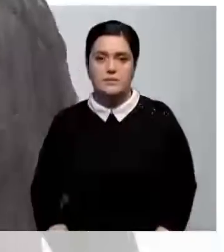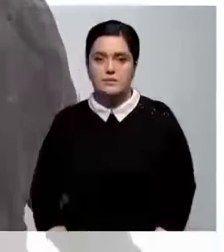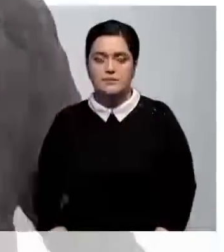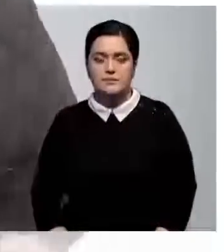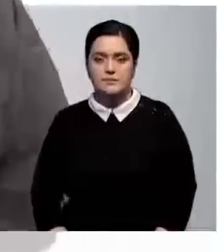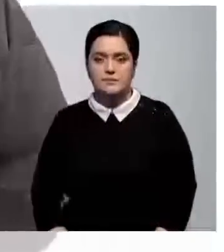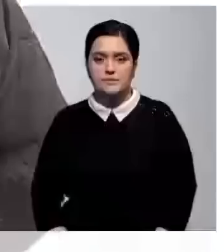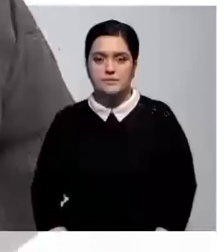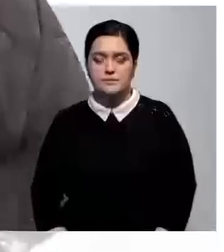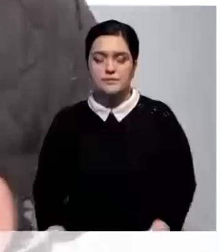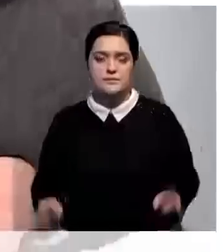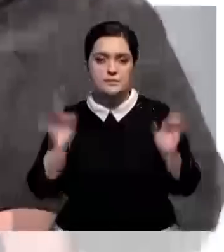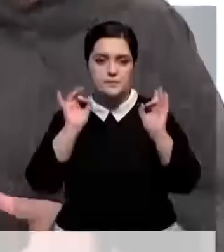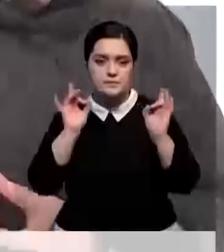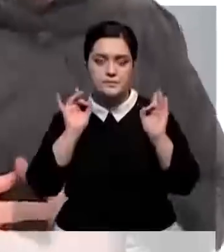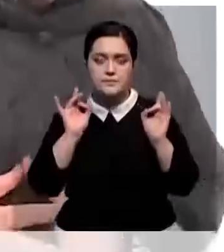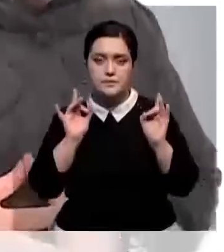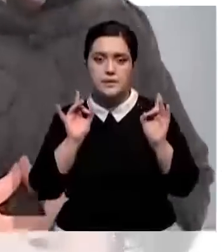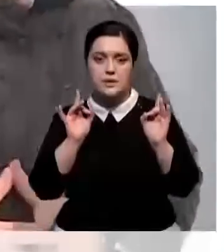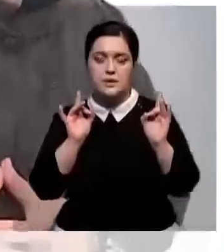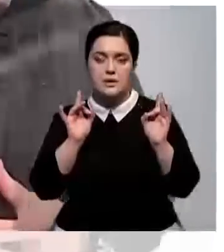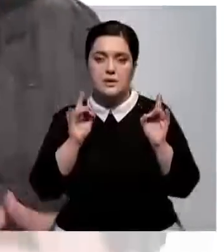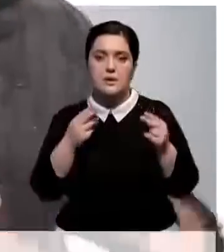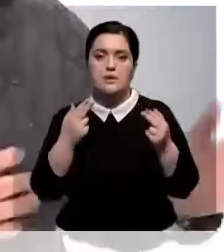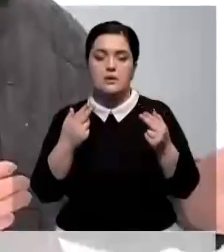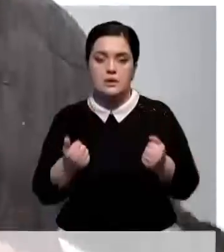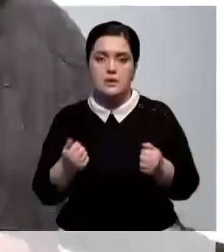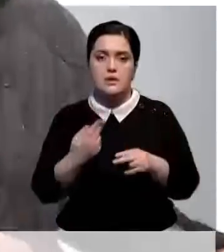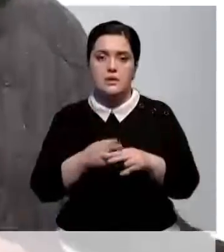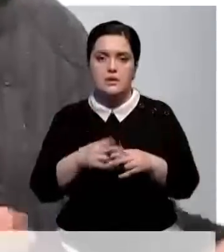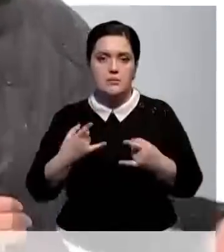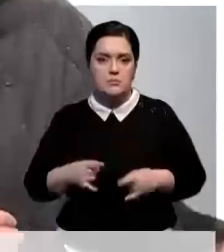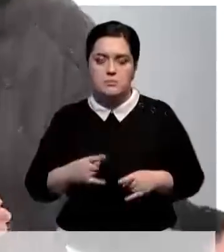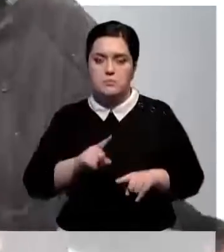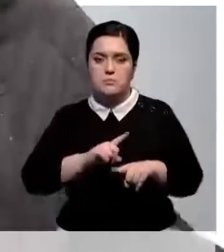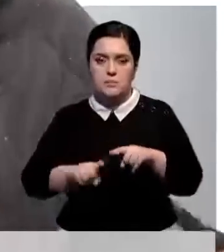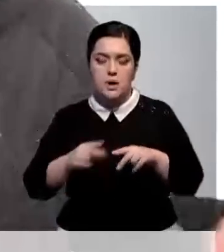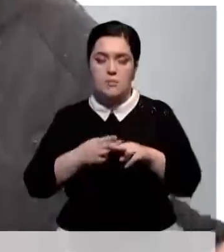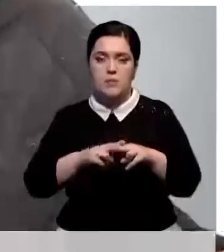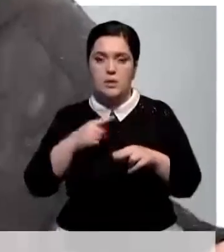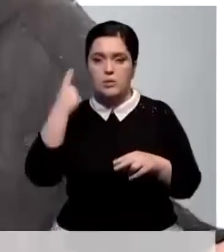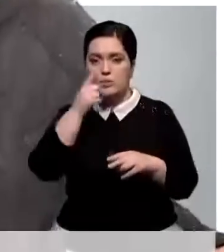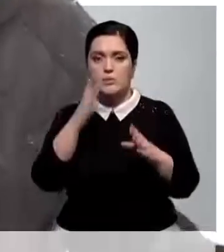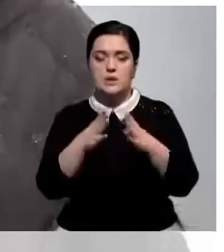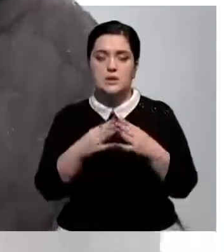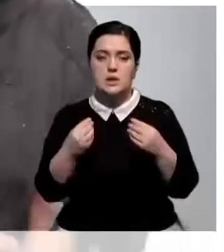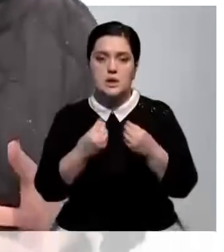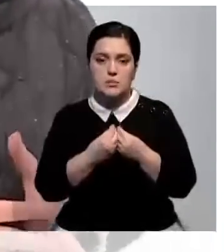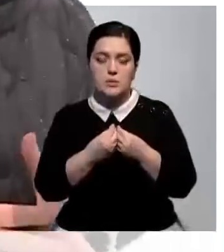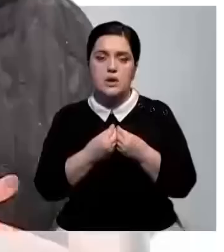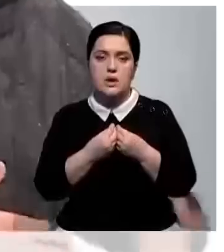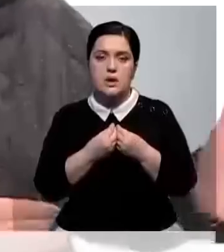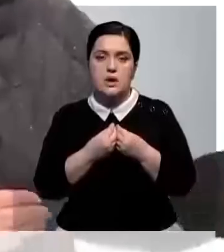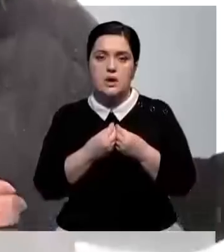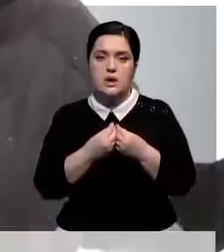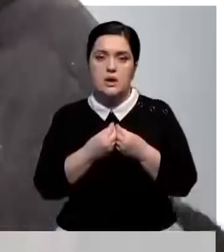Прекрасно! К стукам, да? И хочу сказать, что да, они плодятся. Это год, я думаю, будет семьей. Год